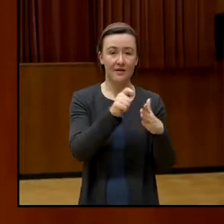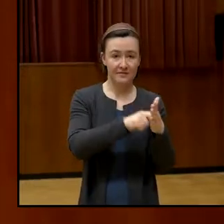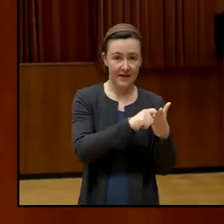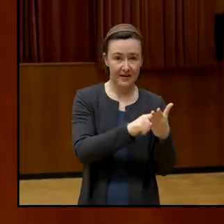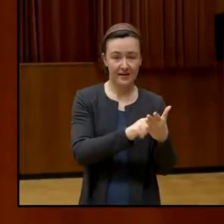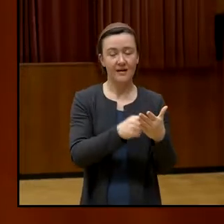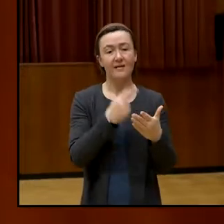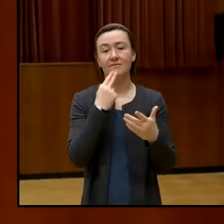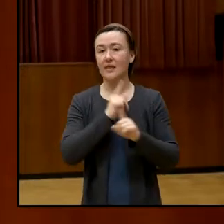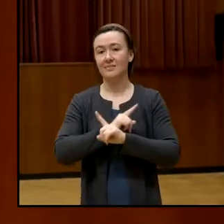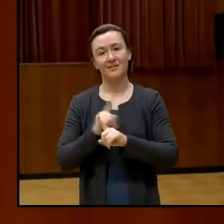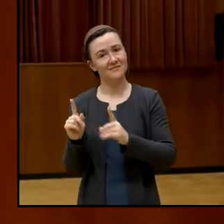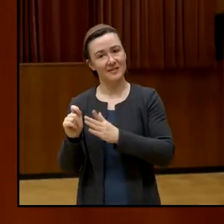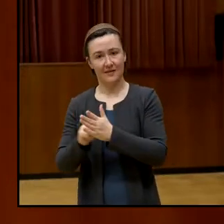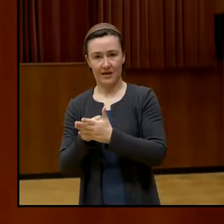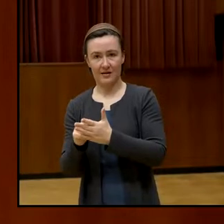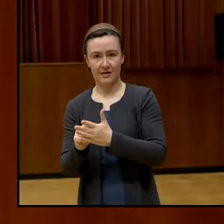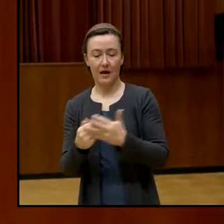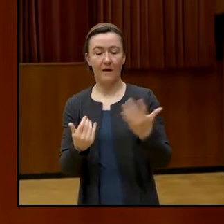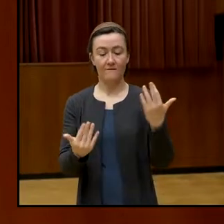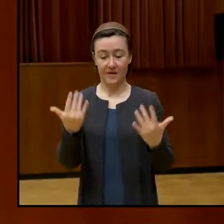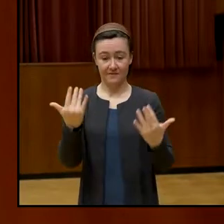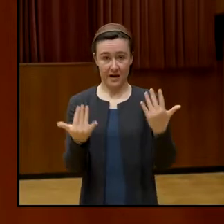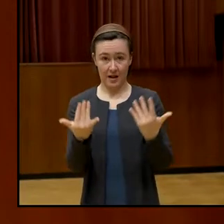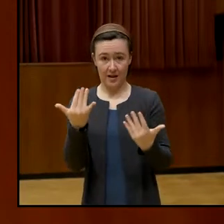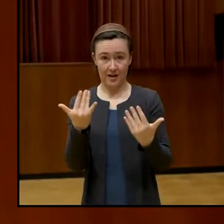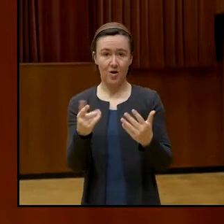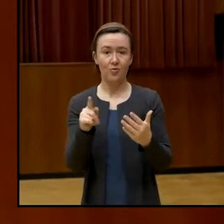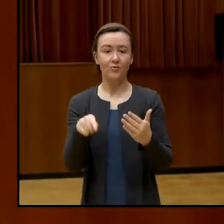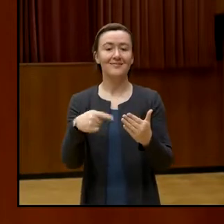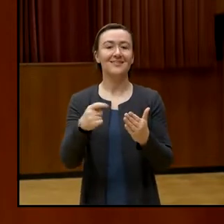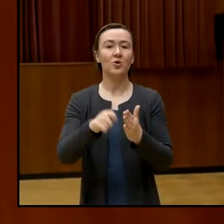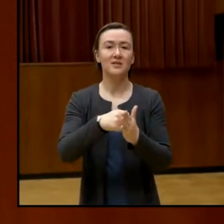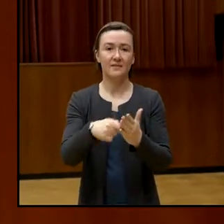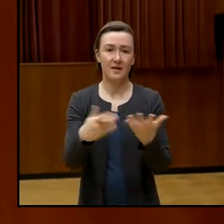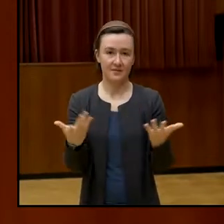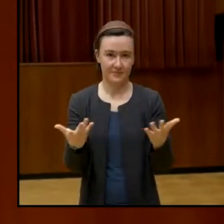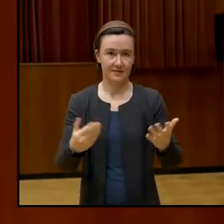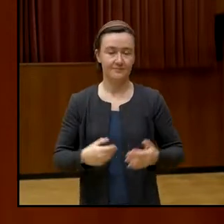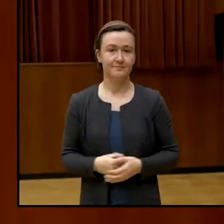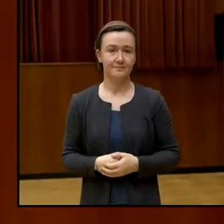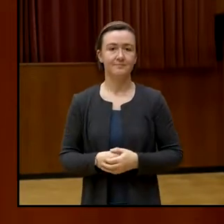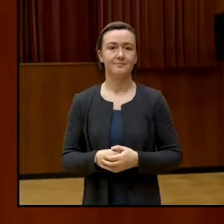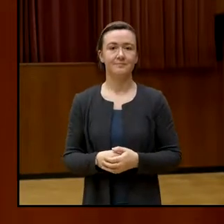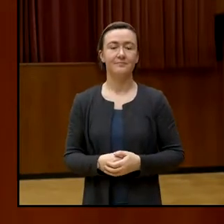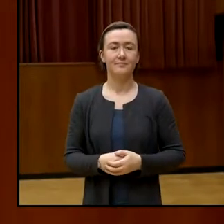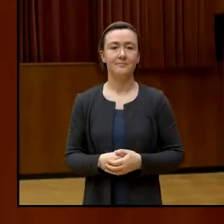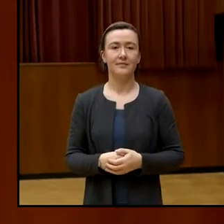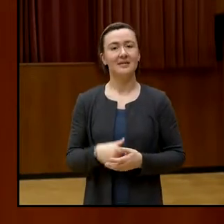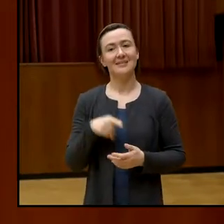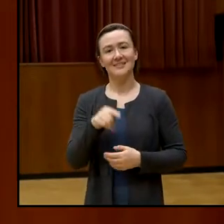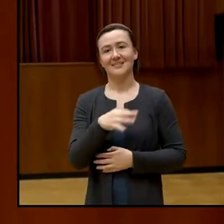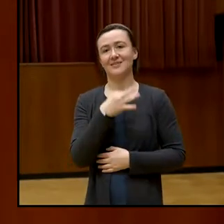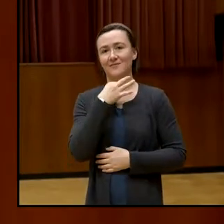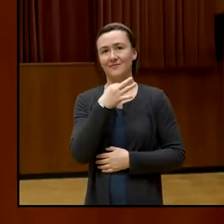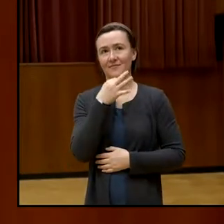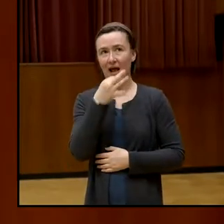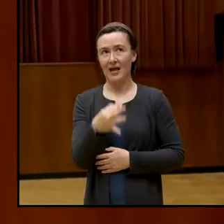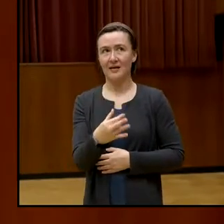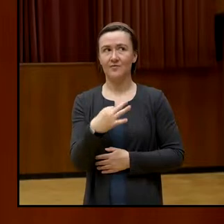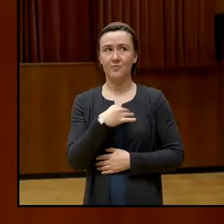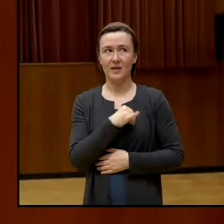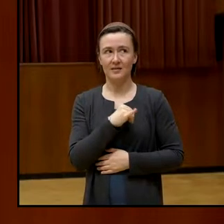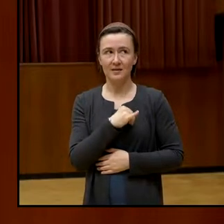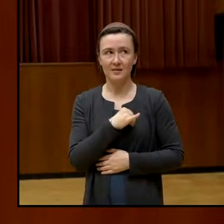das und welche Konsequenzen hat das? Und ich habe die Frage... Also die Frage interessiert mich einfach auch aus